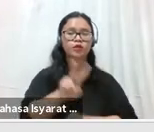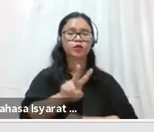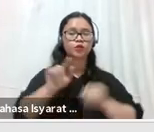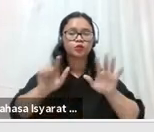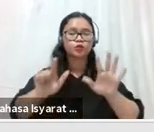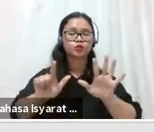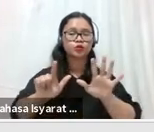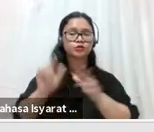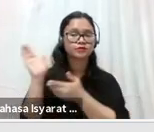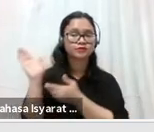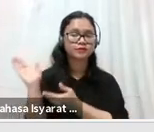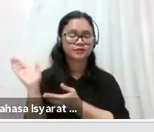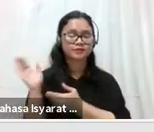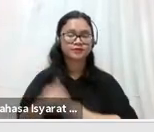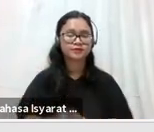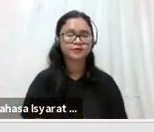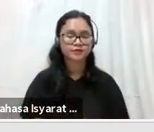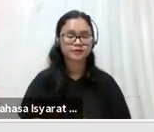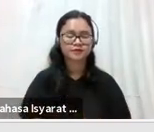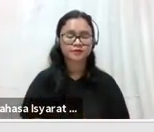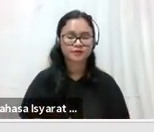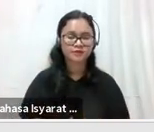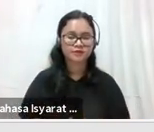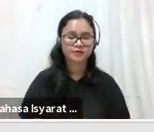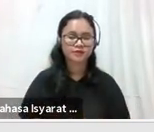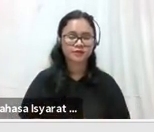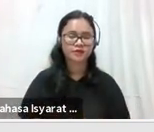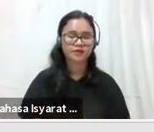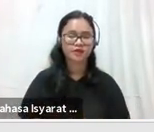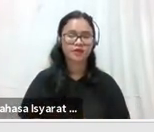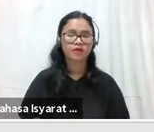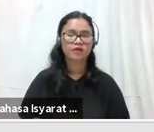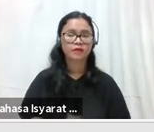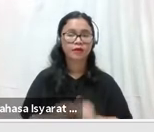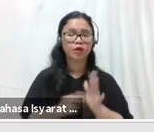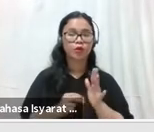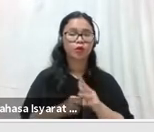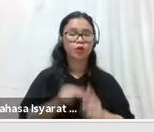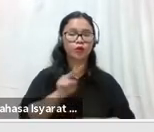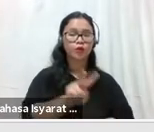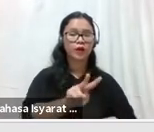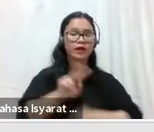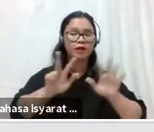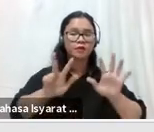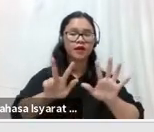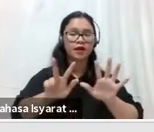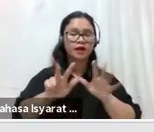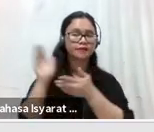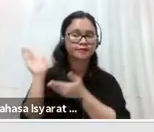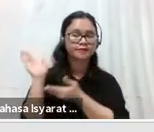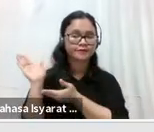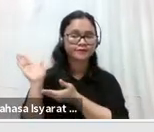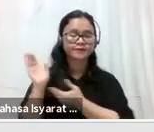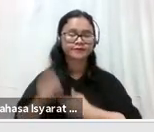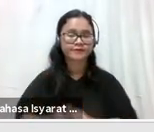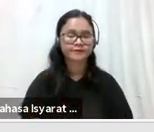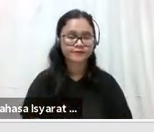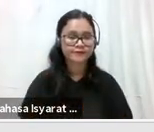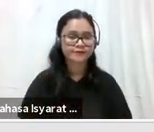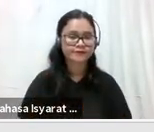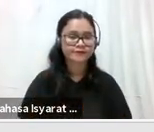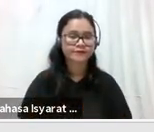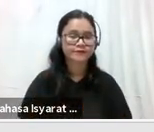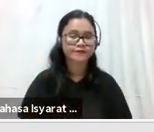Chadir Sigt Nugraha dalam kurung individu 28, Dewa Ayu Putri dalam